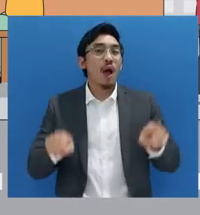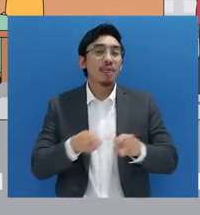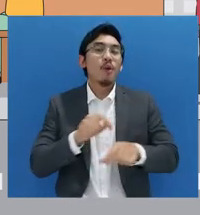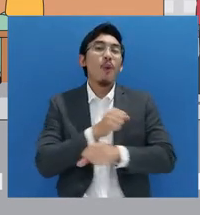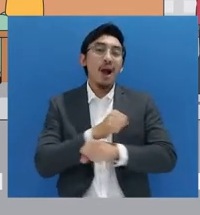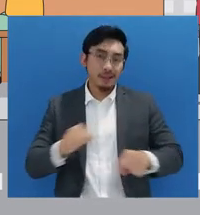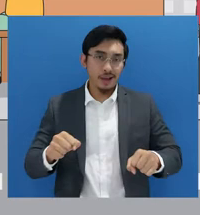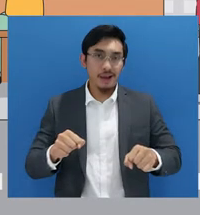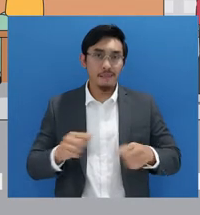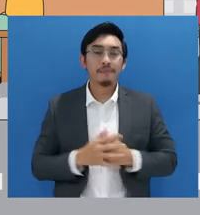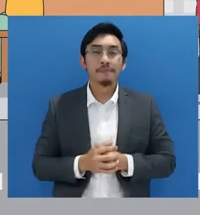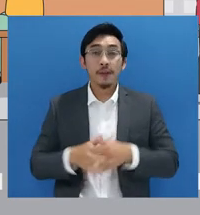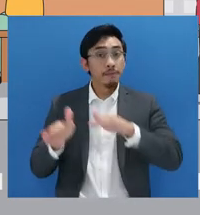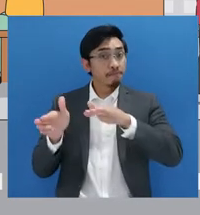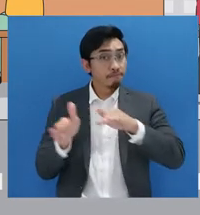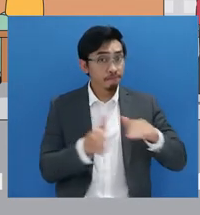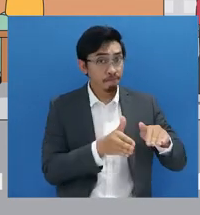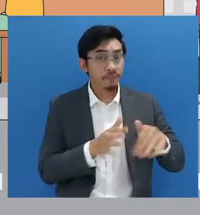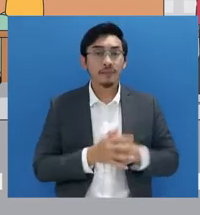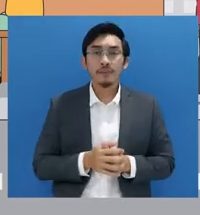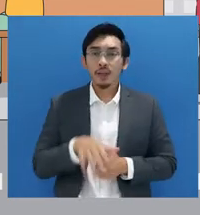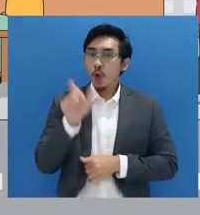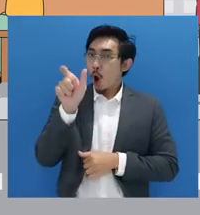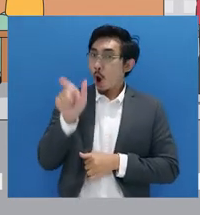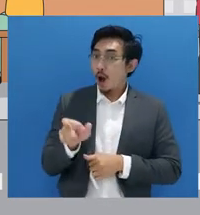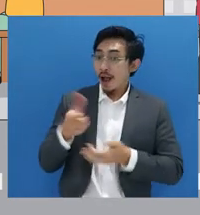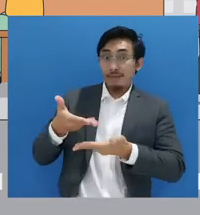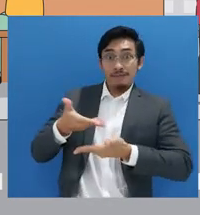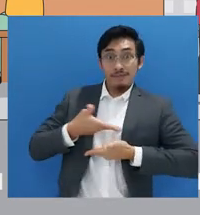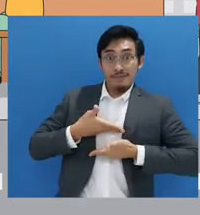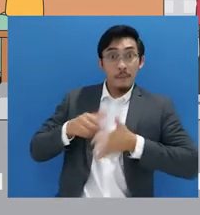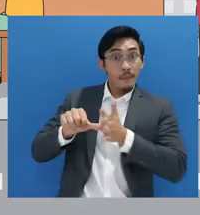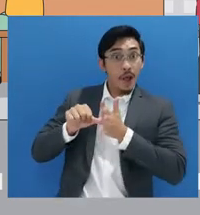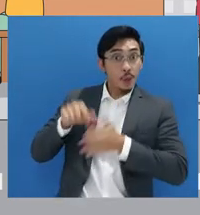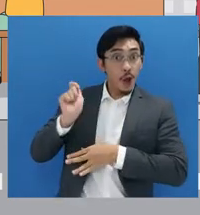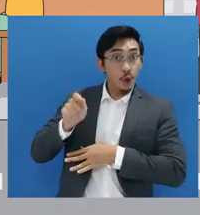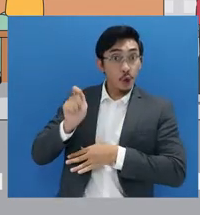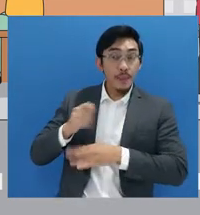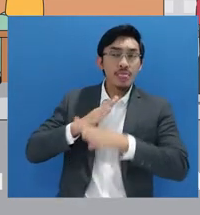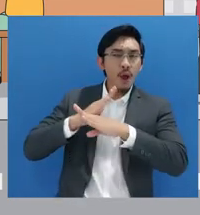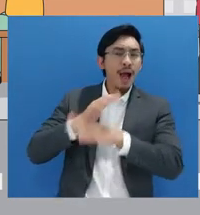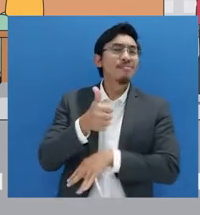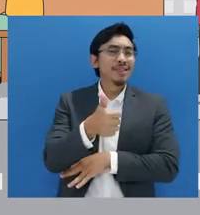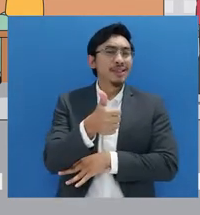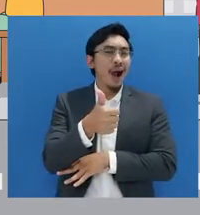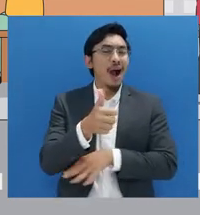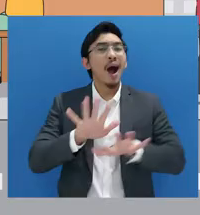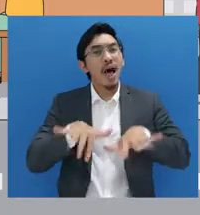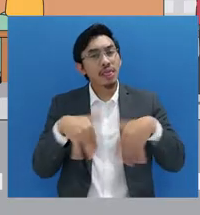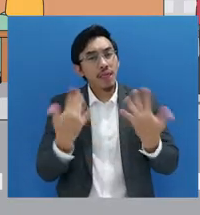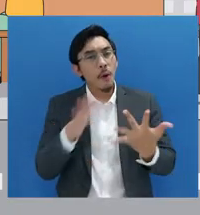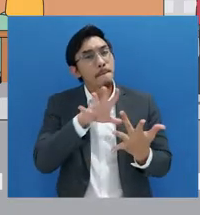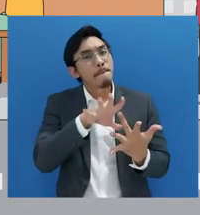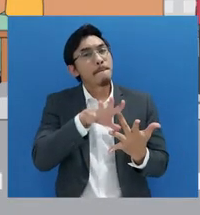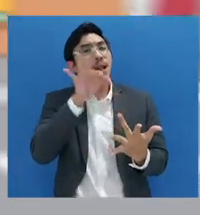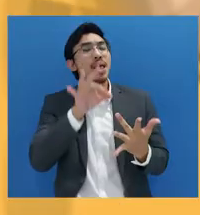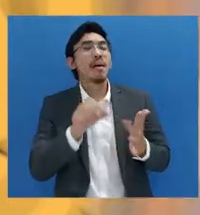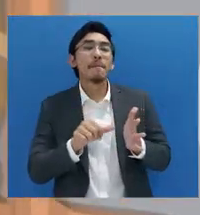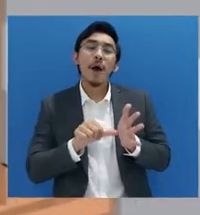Selain itu, seorang penerima bantuan hukum bisa menolak atau bahkan memilih bantuan hukum yang tersedia.